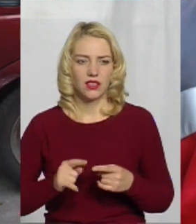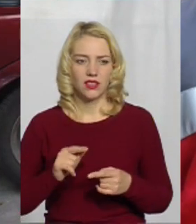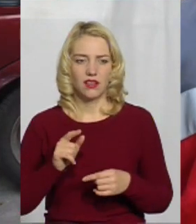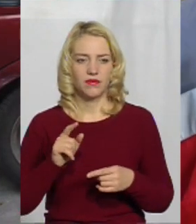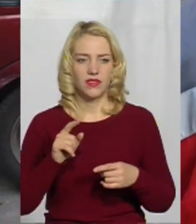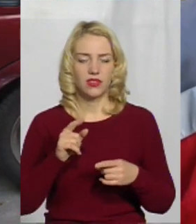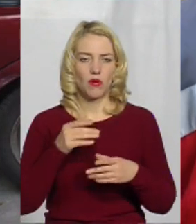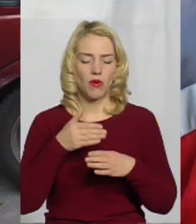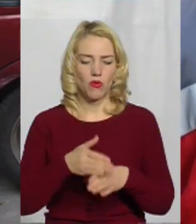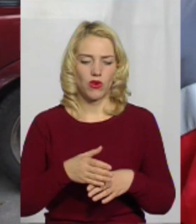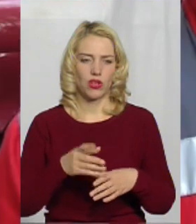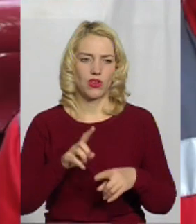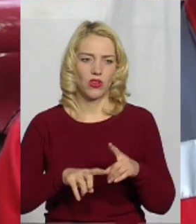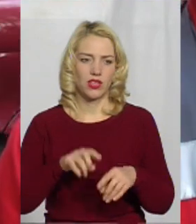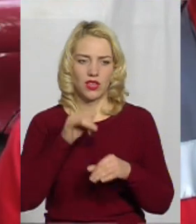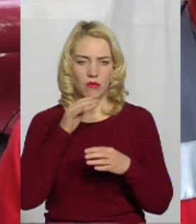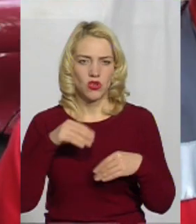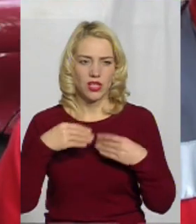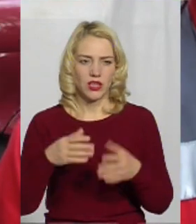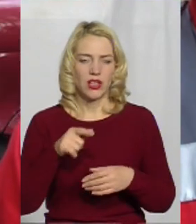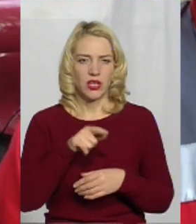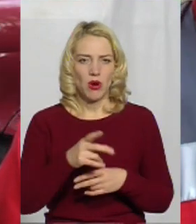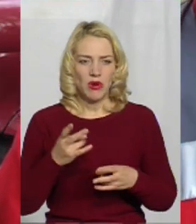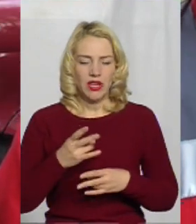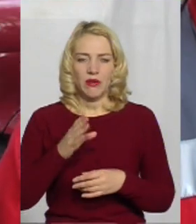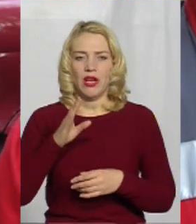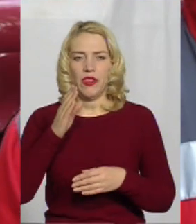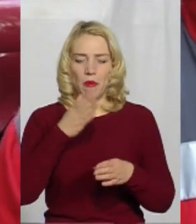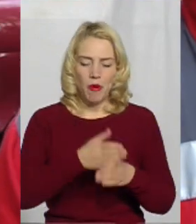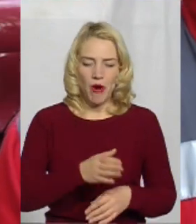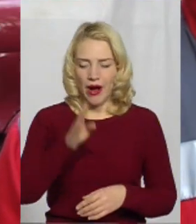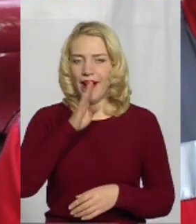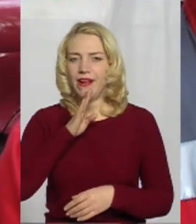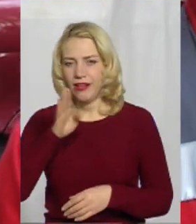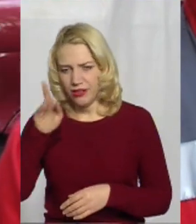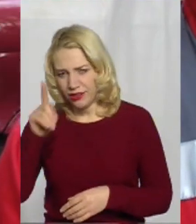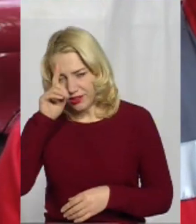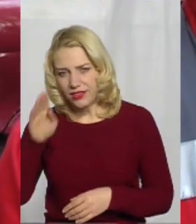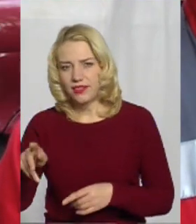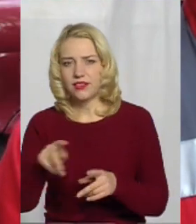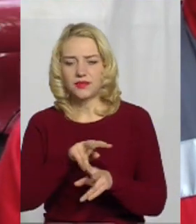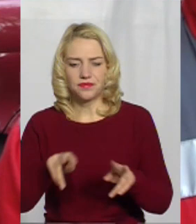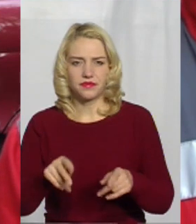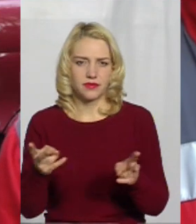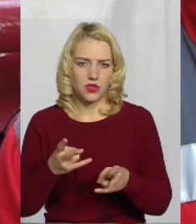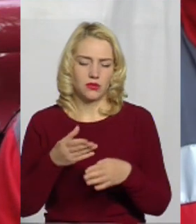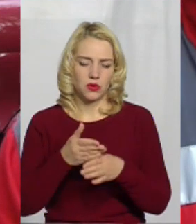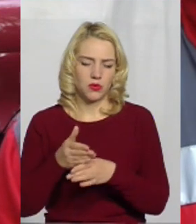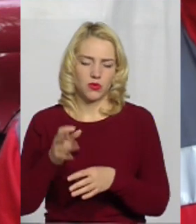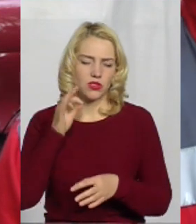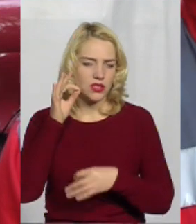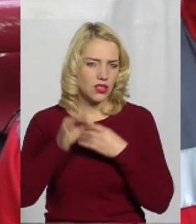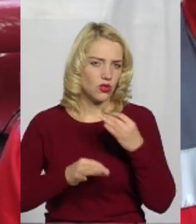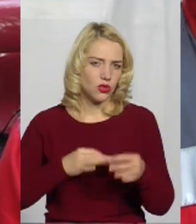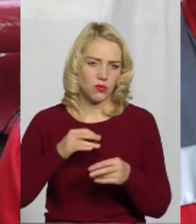допомоги родина не може надати. Йому потрібна допомога, їй потрібна. Цілодобовий нагляд. Нагляд, сестринський нагляд. Тому ми зараз